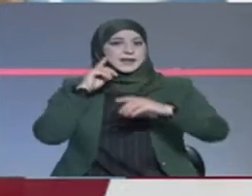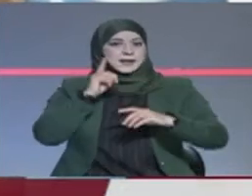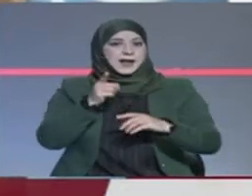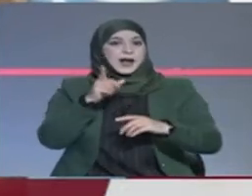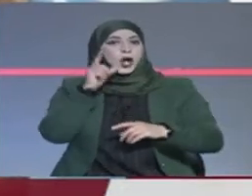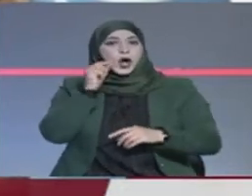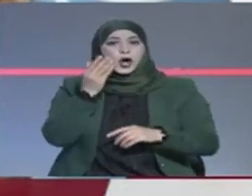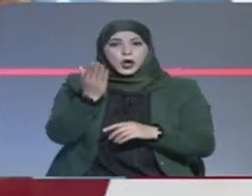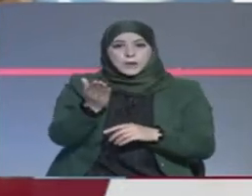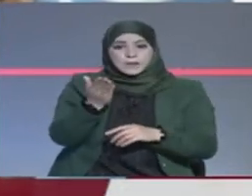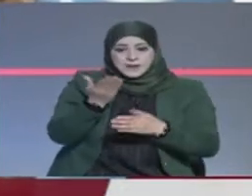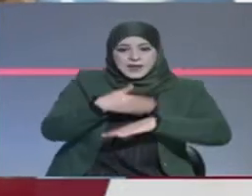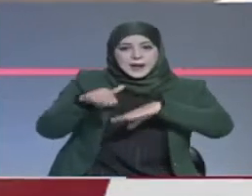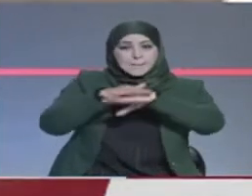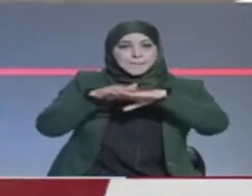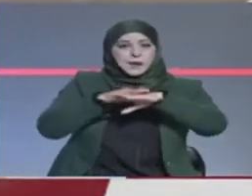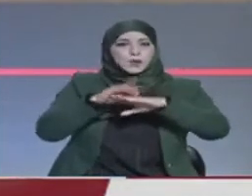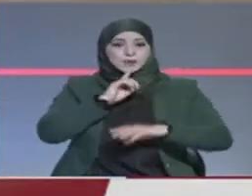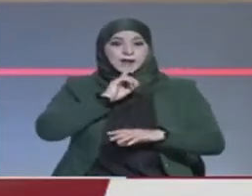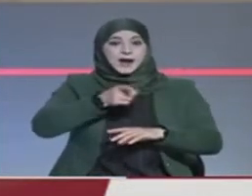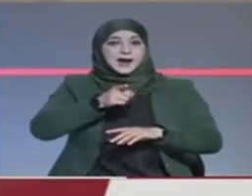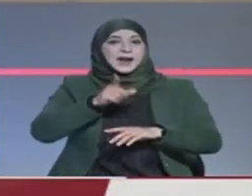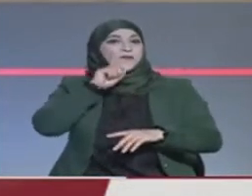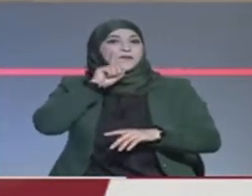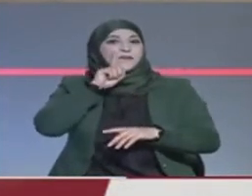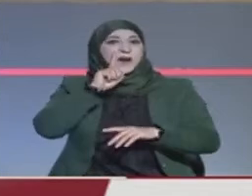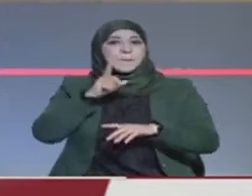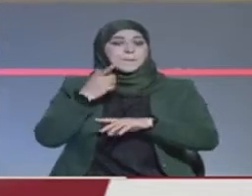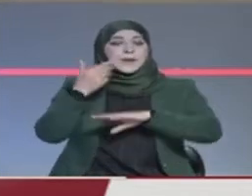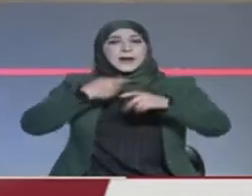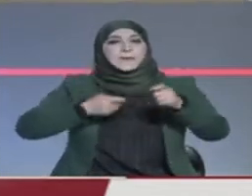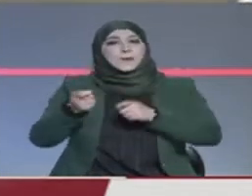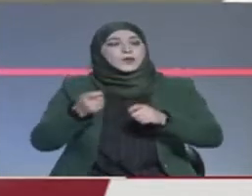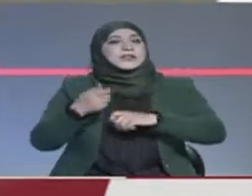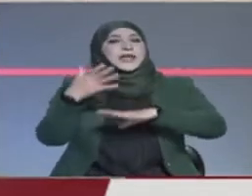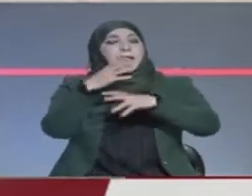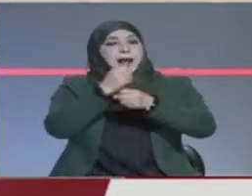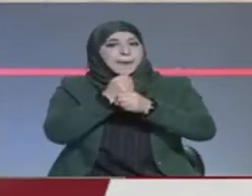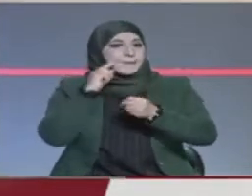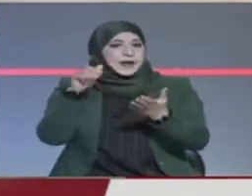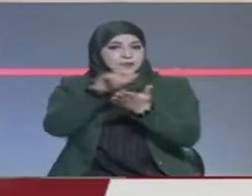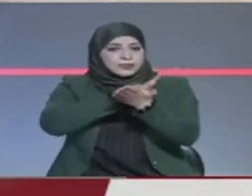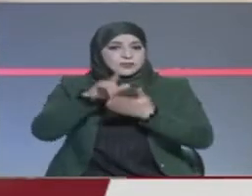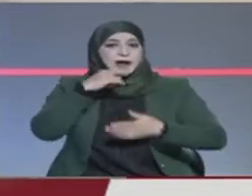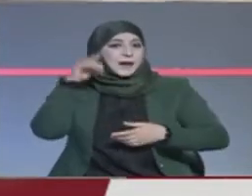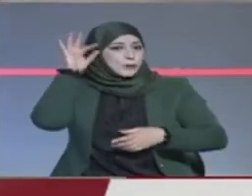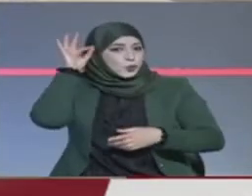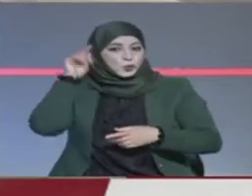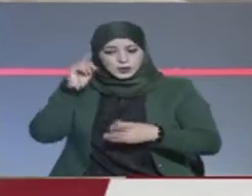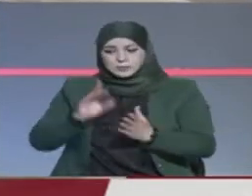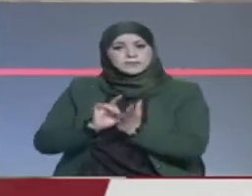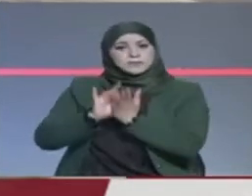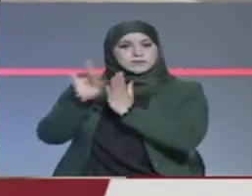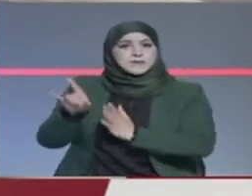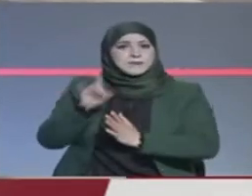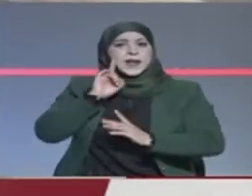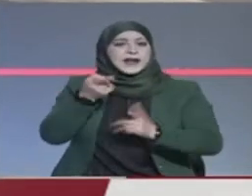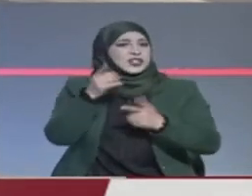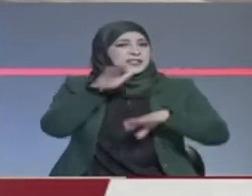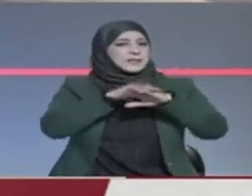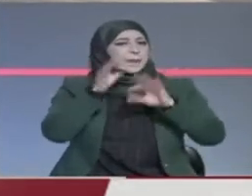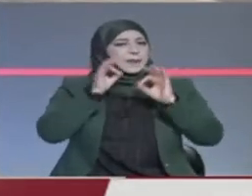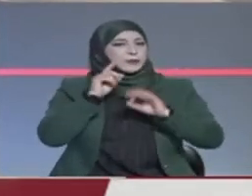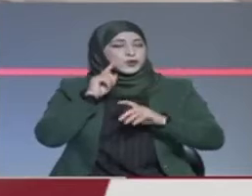مؤشق شوق في هذا السياق فإن قرار إقالة الرئيسة المديرة العامة للخطوط التونسية جاء على خلفية خرقها